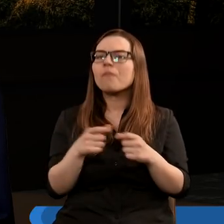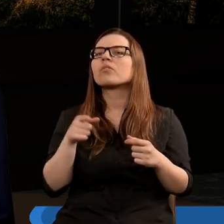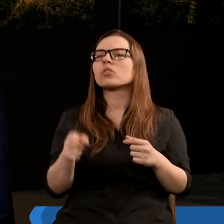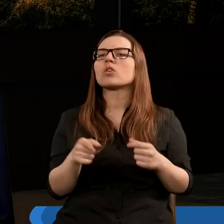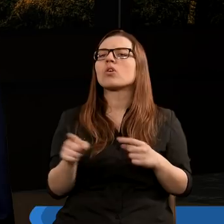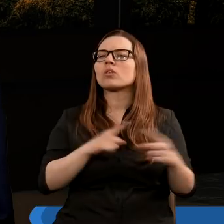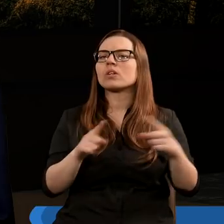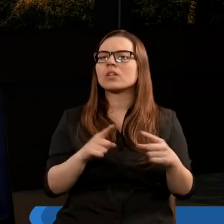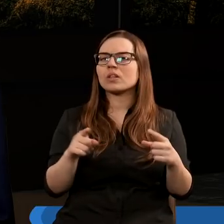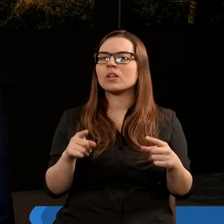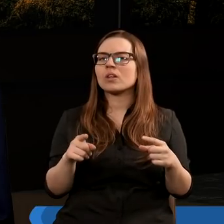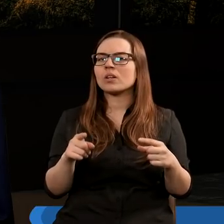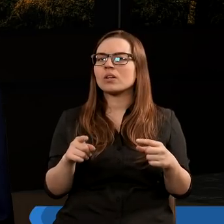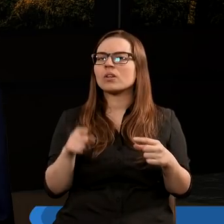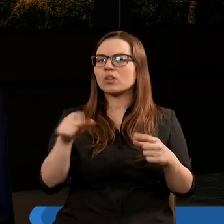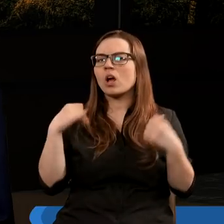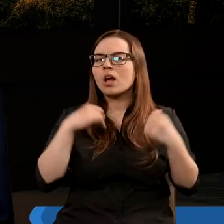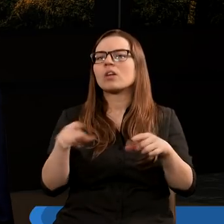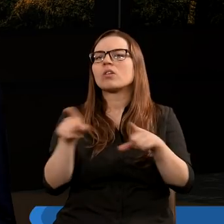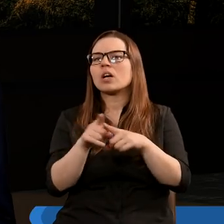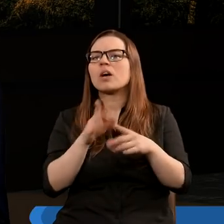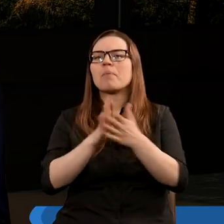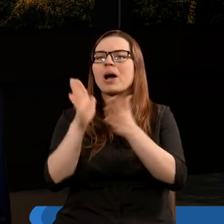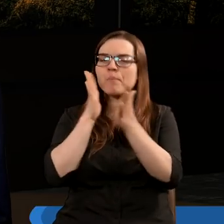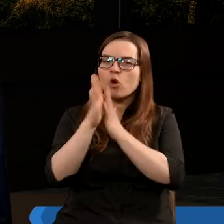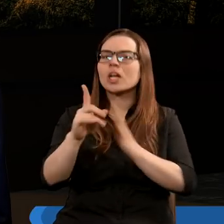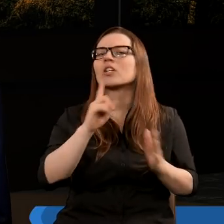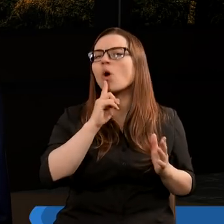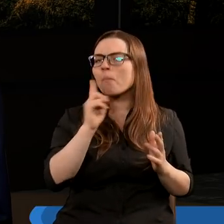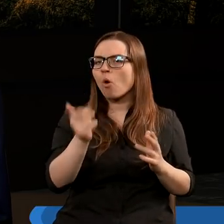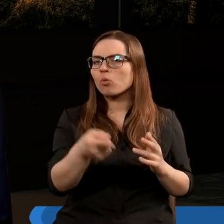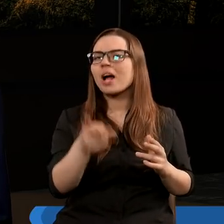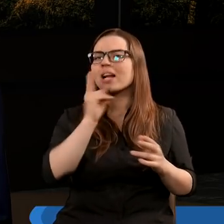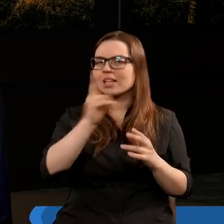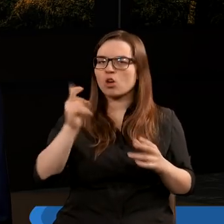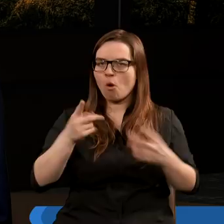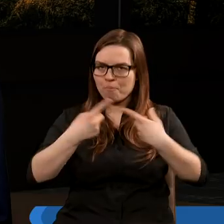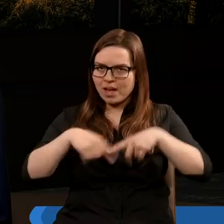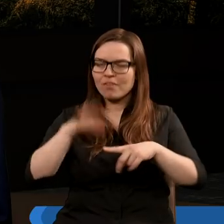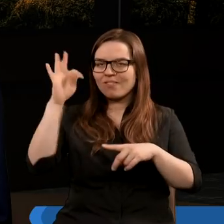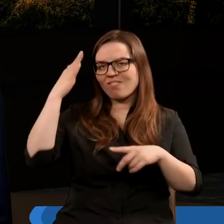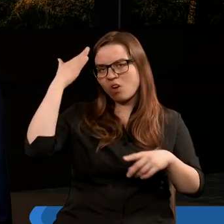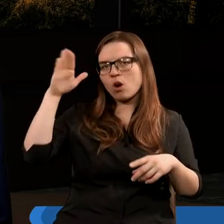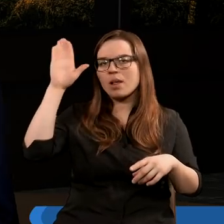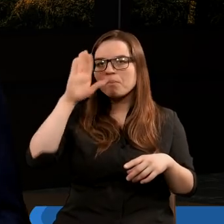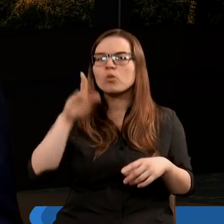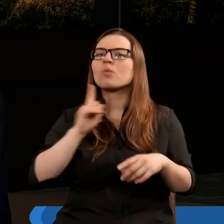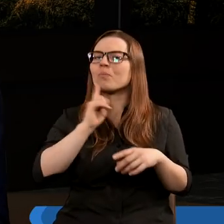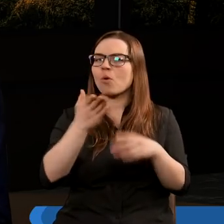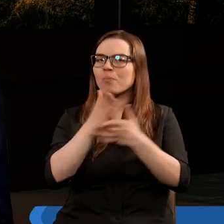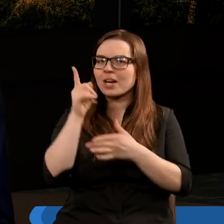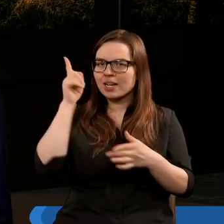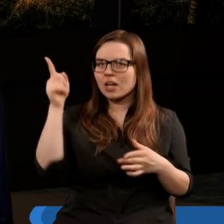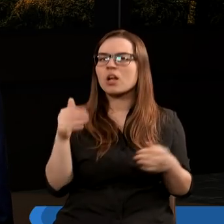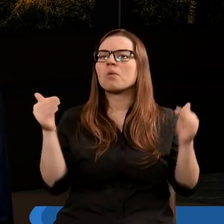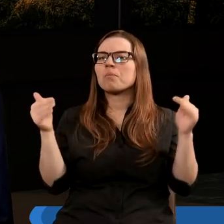oznacza, tak, również takiego anioła, ale również oznacza bezpośrednio posłaniec. Każdy, kto pełni wolę Bożą, który jest posłany